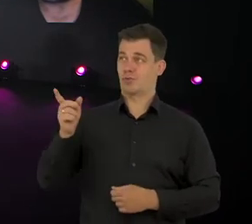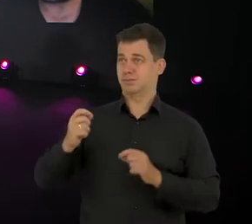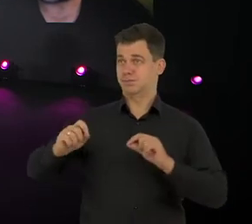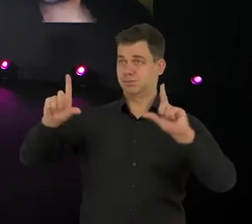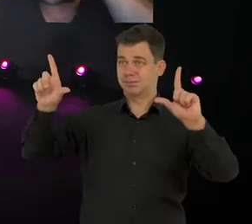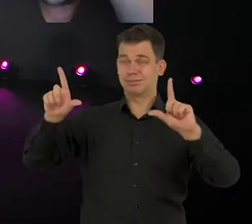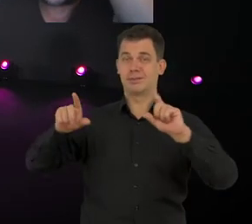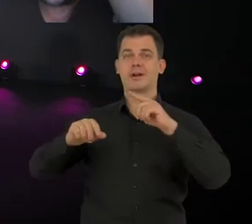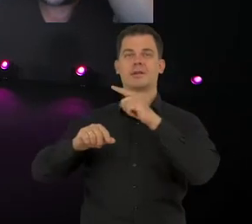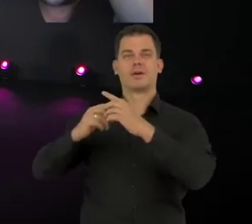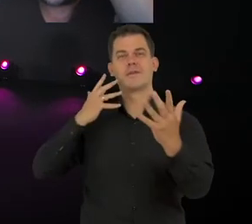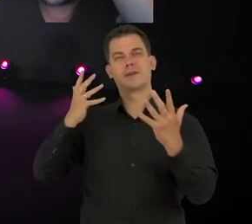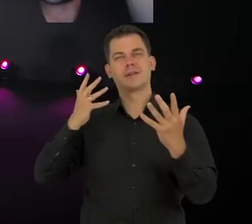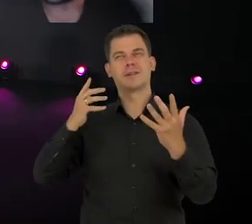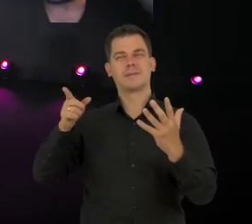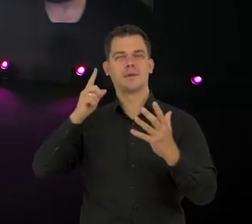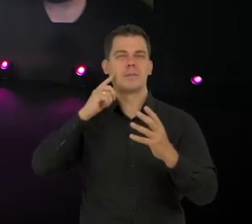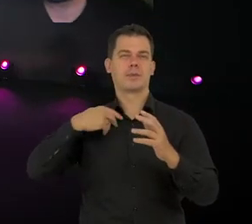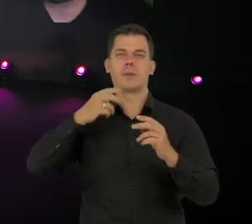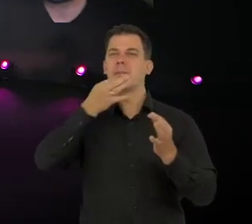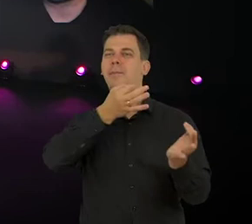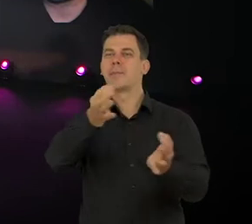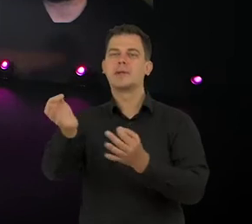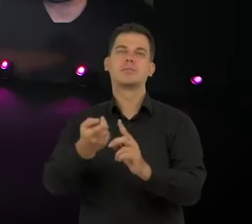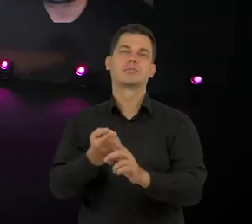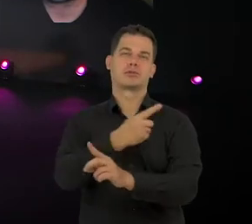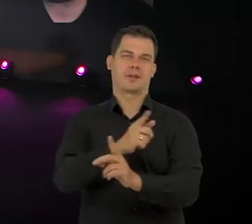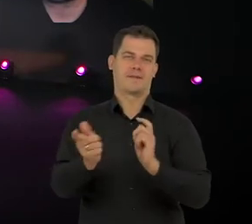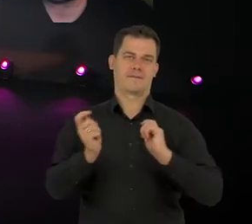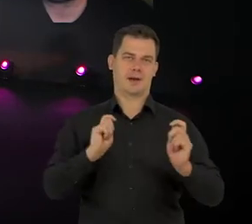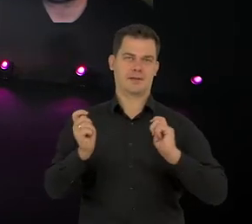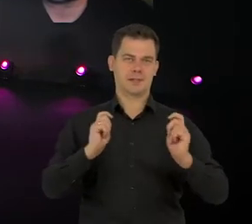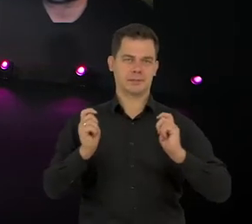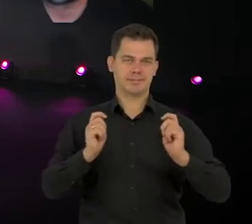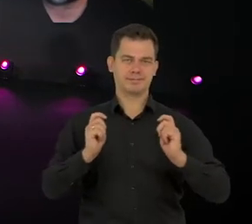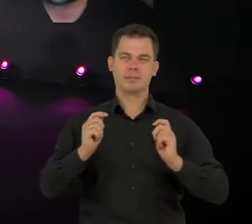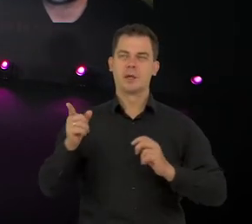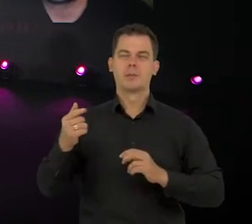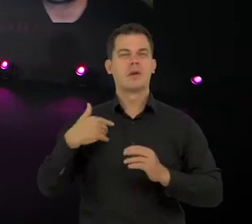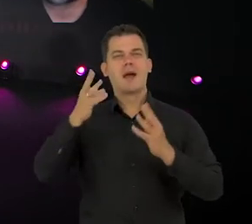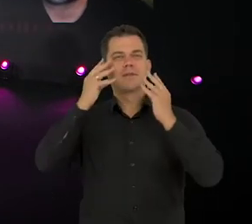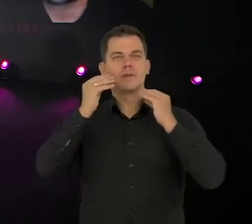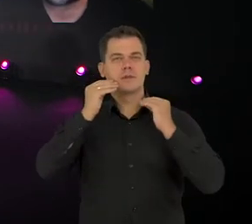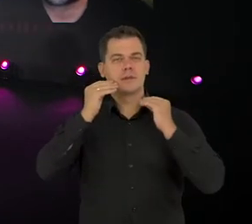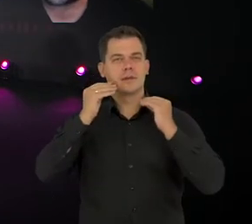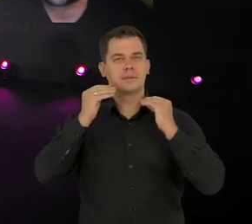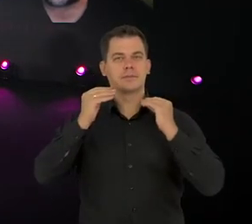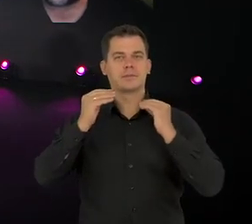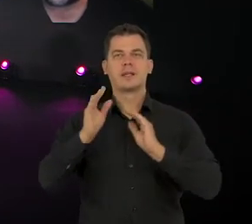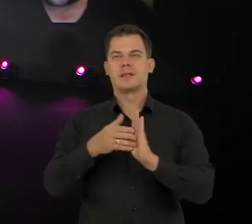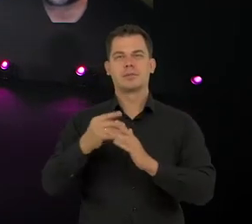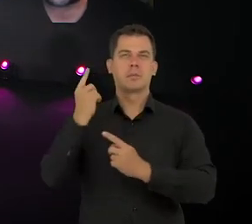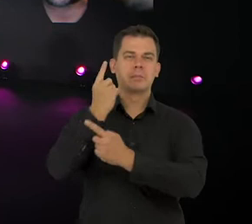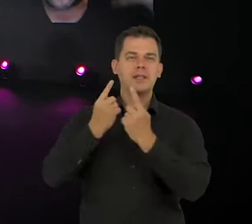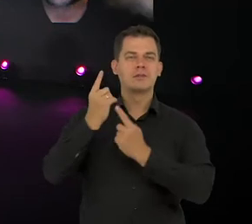takie badania, które są sprzed wakacji i one dotyczą tego, w jaki sposób